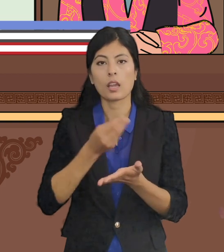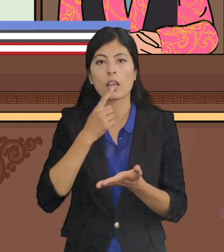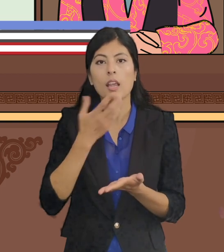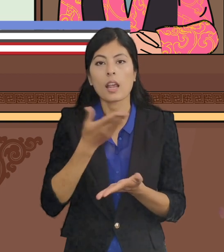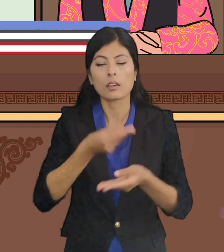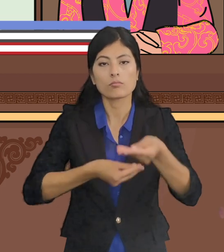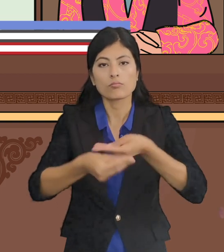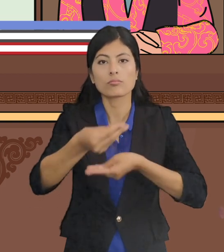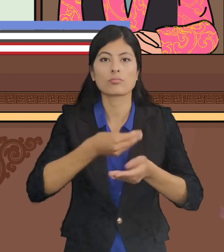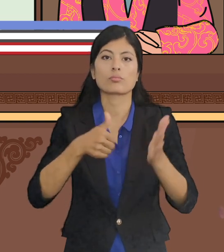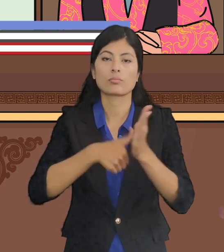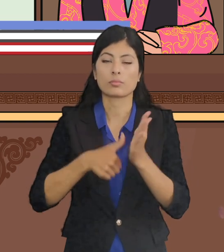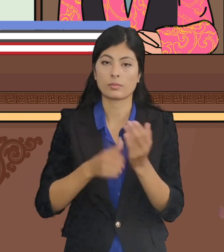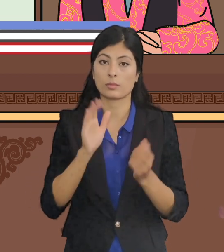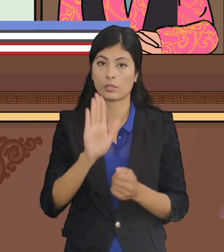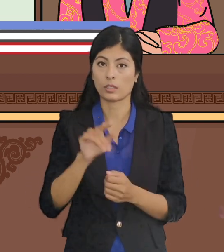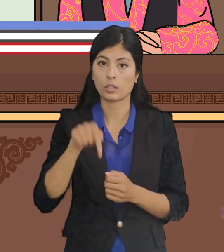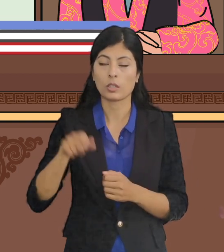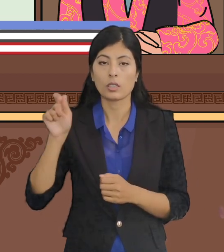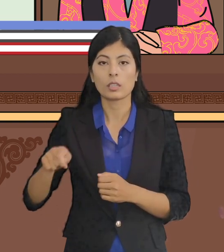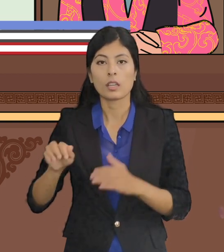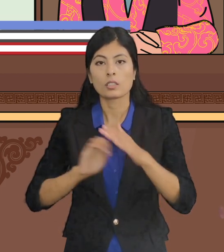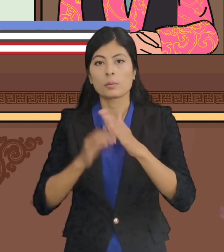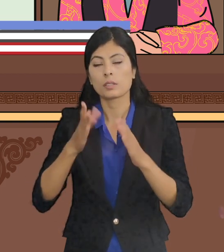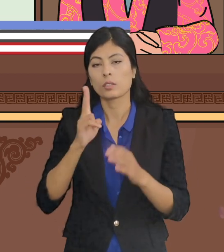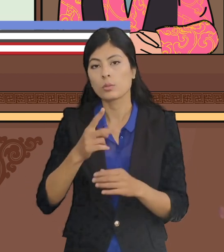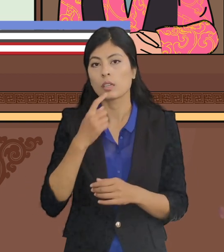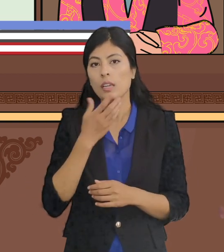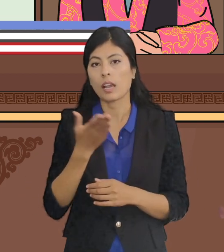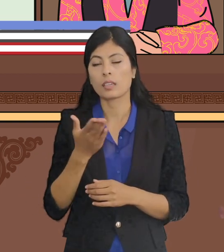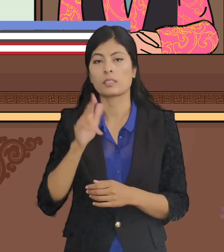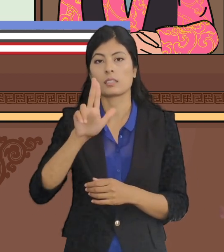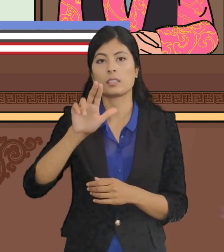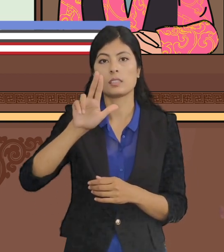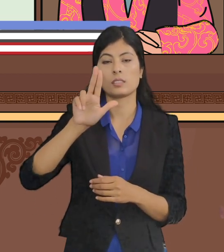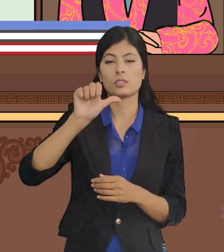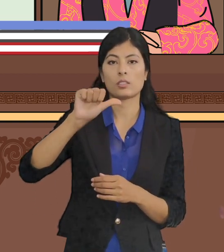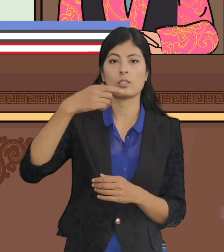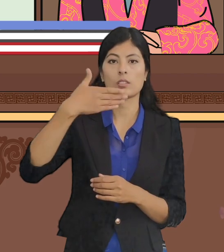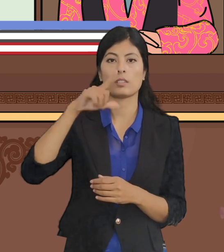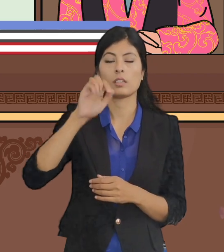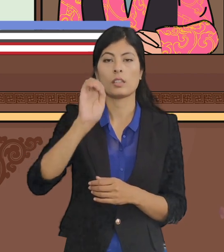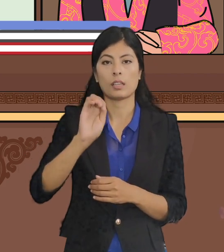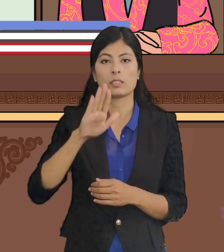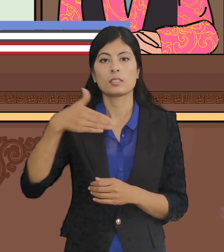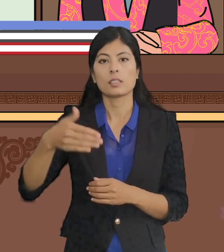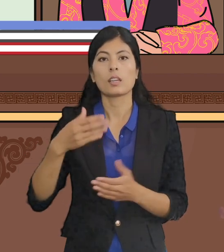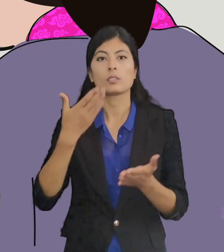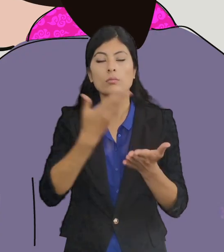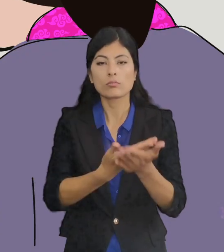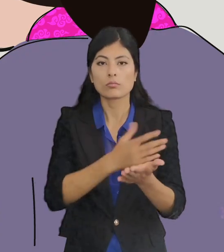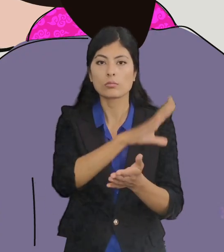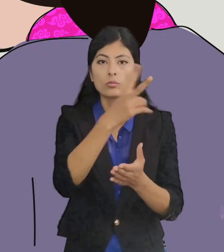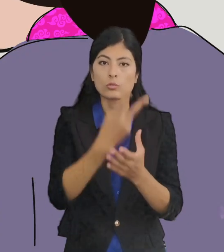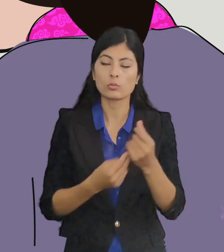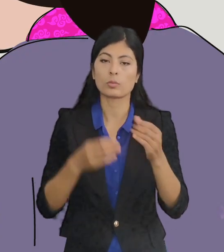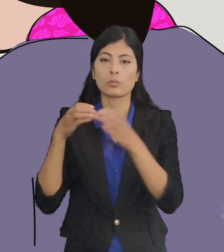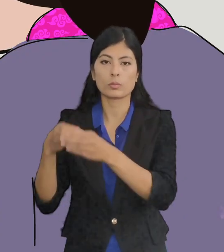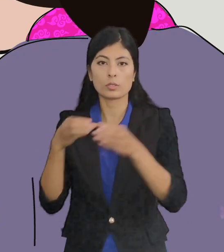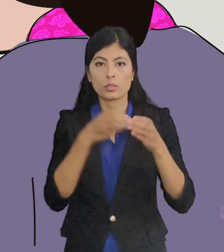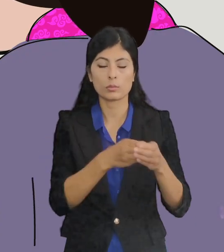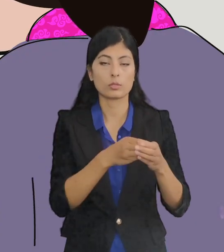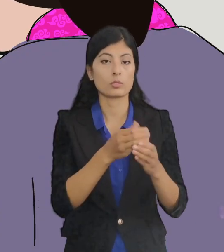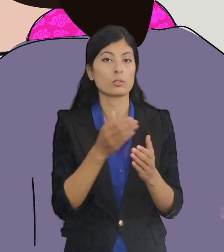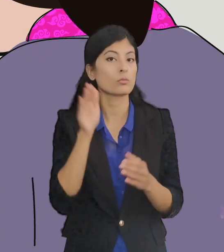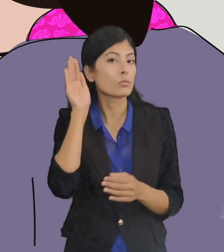आई न्याइक समिती के इजलास में लेंदेन के कागज के परिक्षन हो रहल है 49 समिती उग कागज इजलास सहाय के